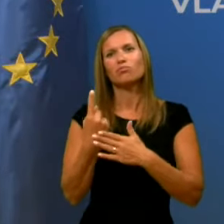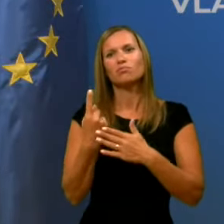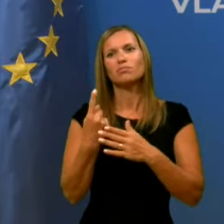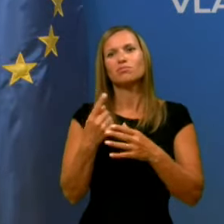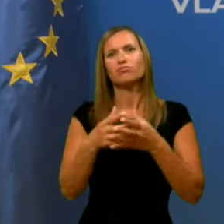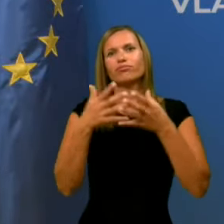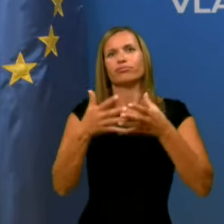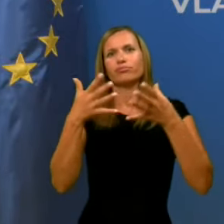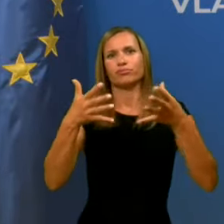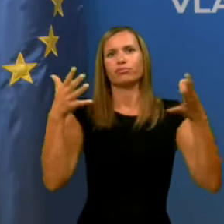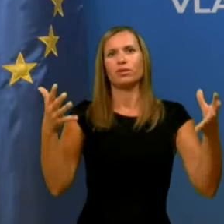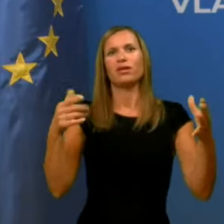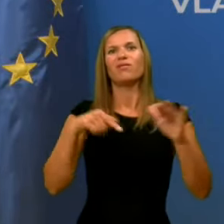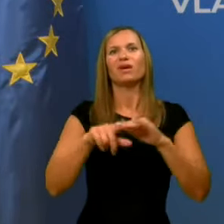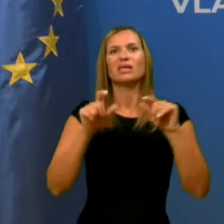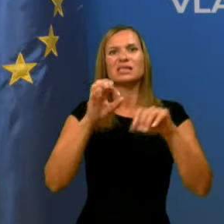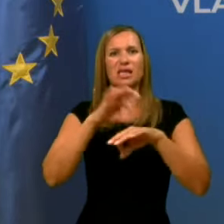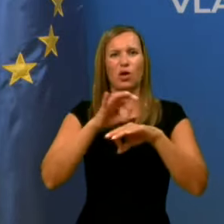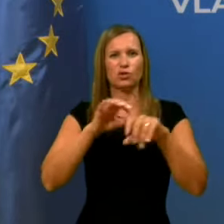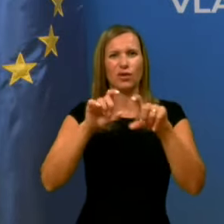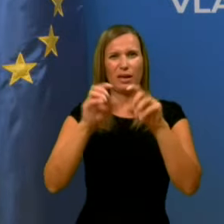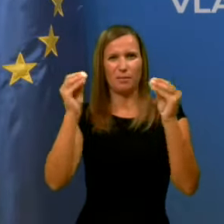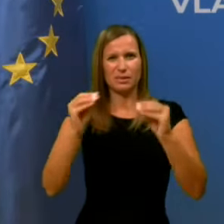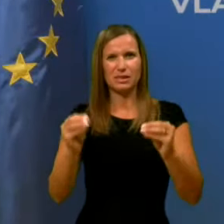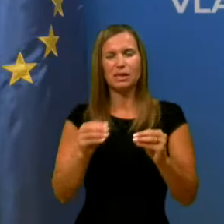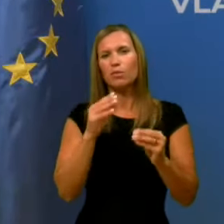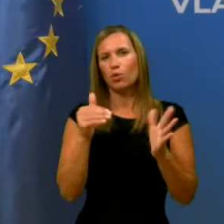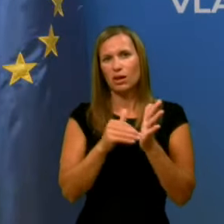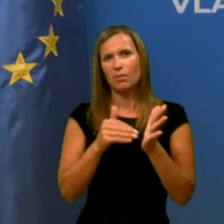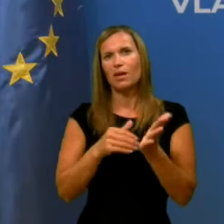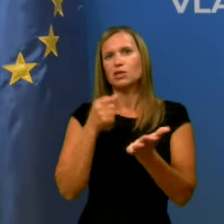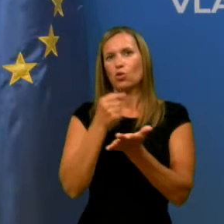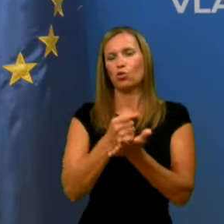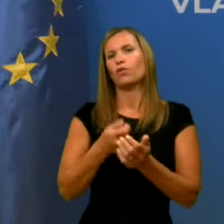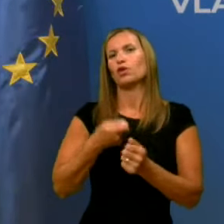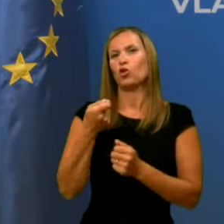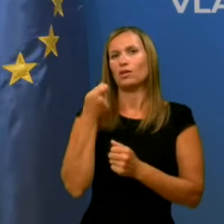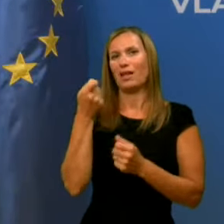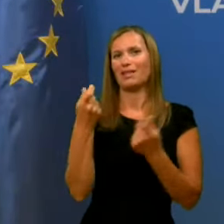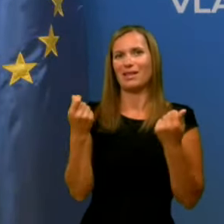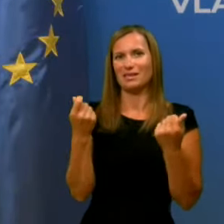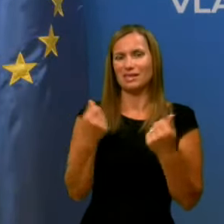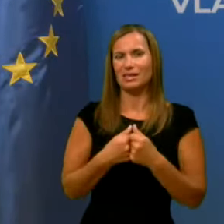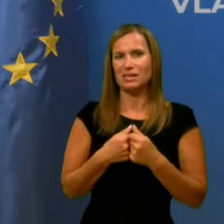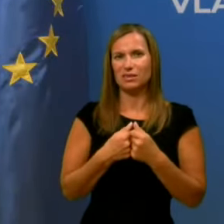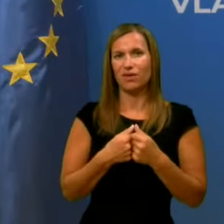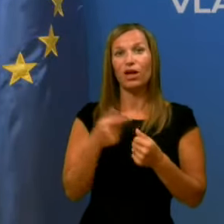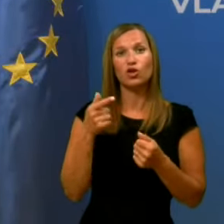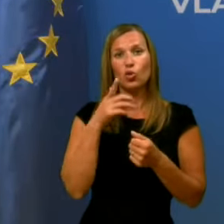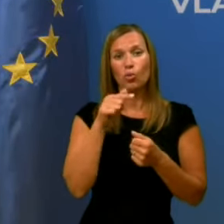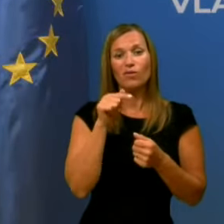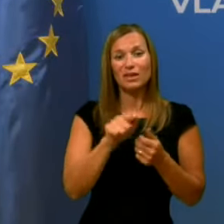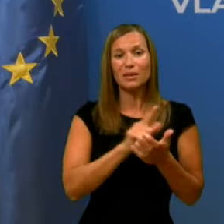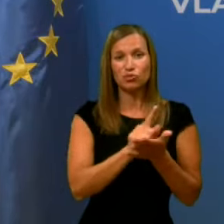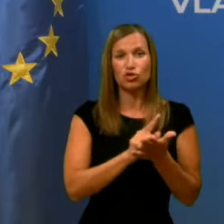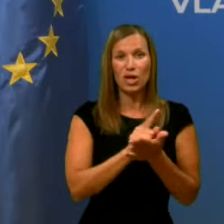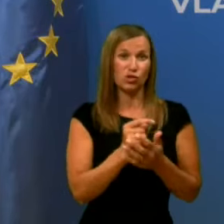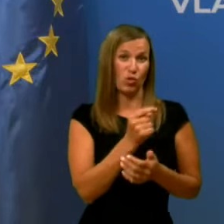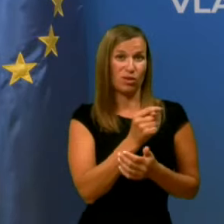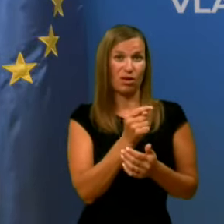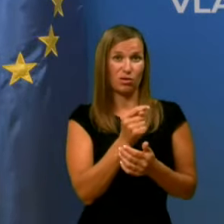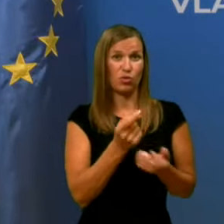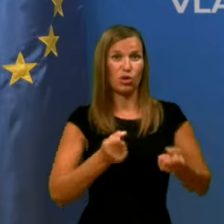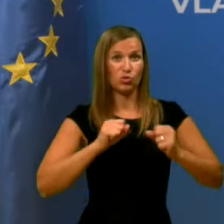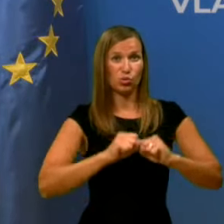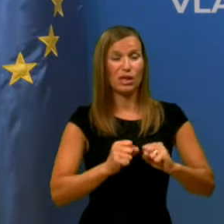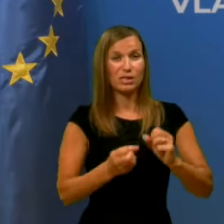sistemu, bo pač potrebno sveda zagotoviti dodatne sredstva. In to bo v tem času negativne gospodarske rasti